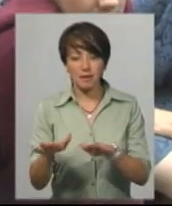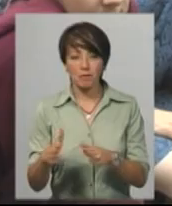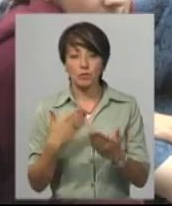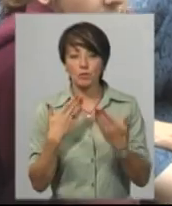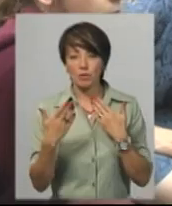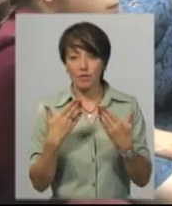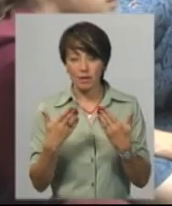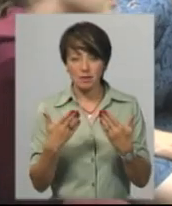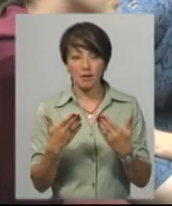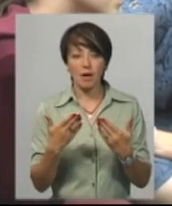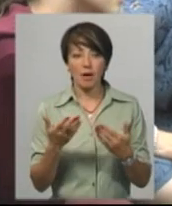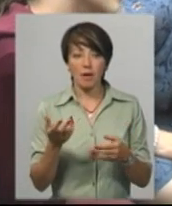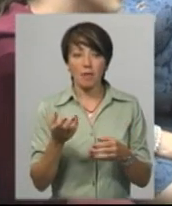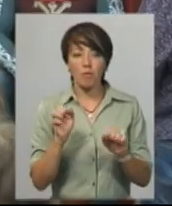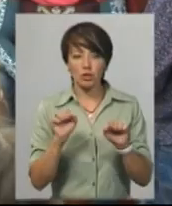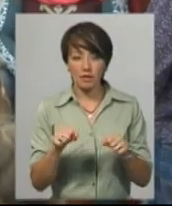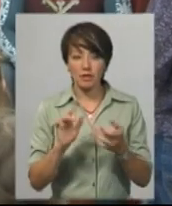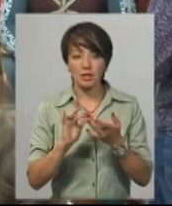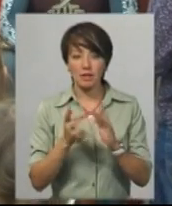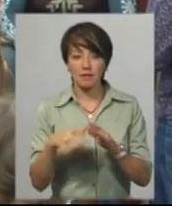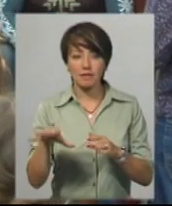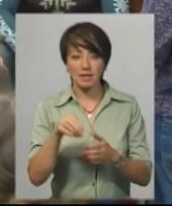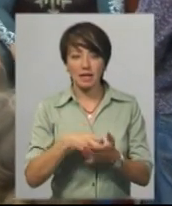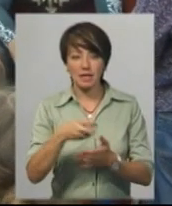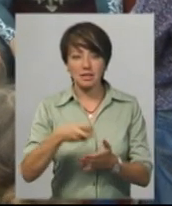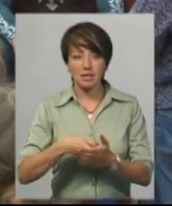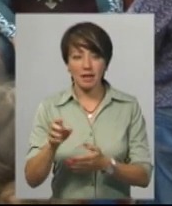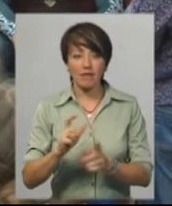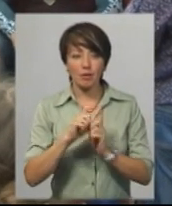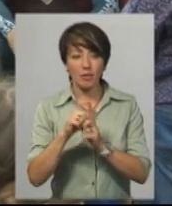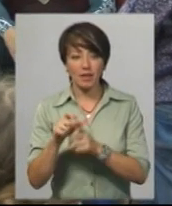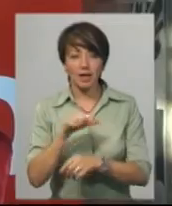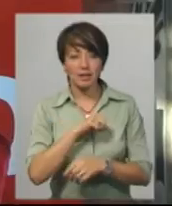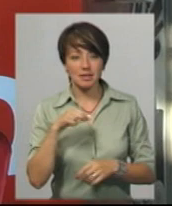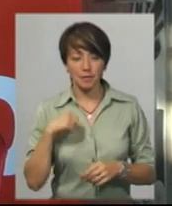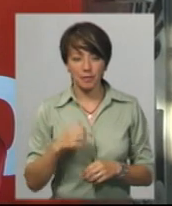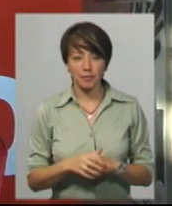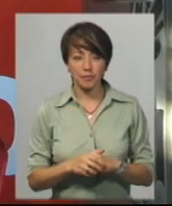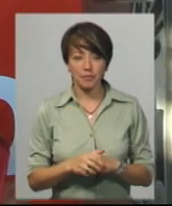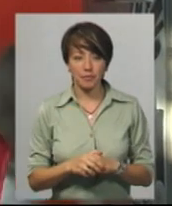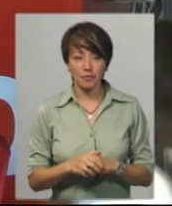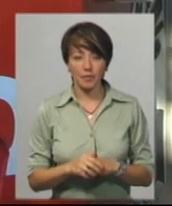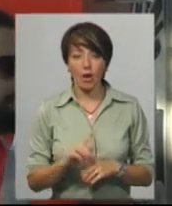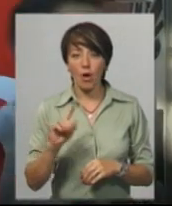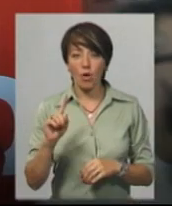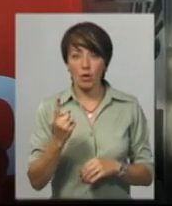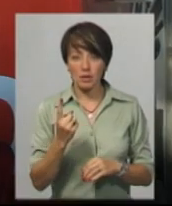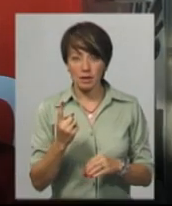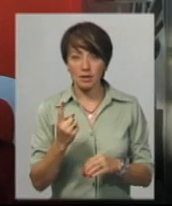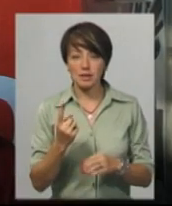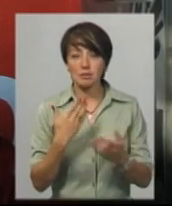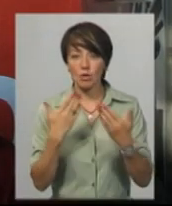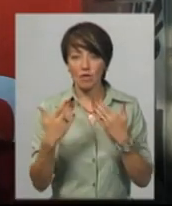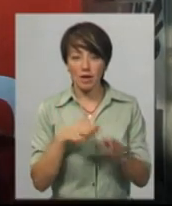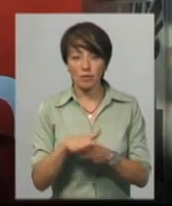Поспілкуватися з Хмельменом, можливо, в соціальних мережах. На всі листи відповідаю сам, запевняє Супергерой. Окрім спілкування, яке відбувається на вулицях, основне